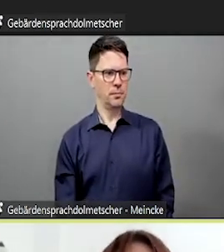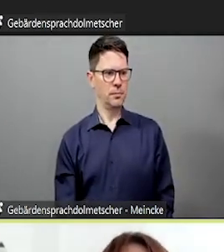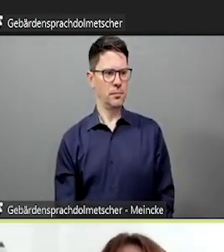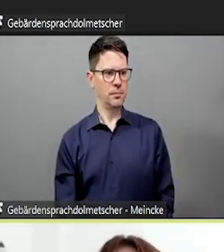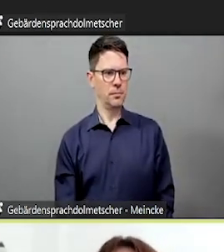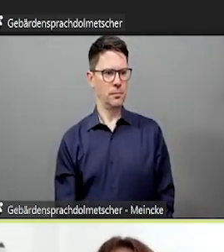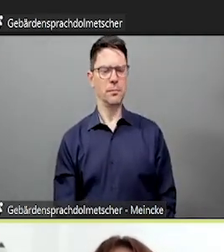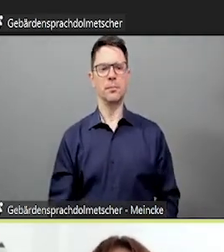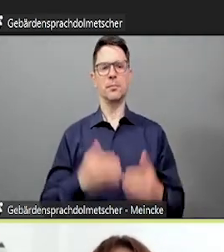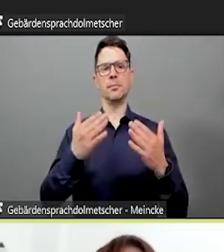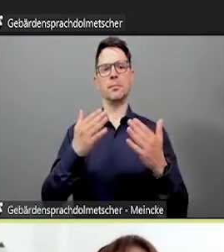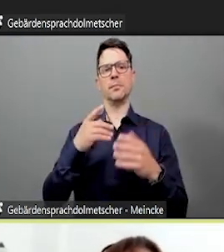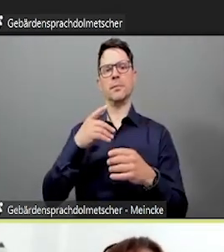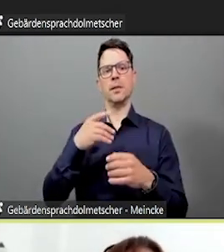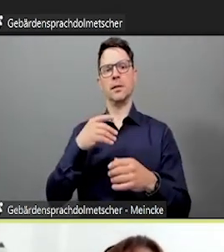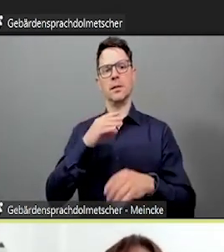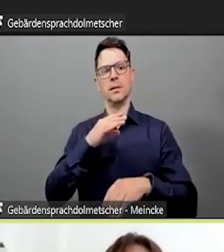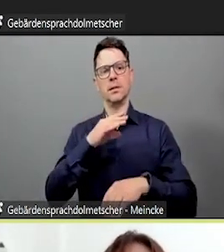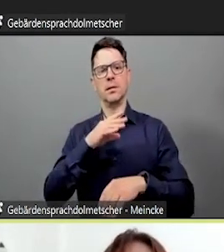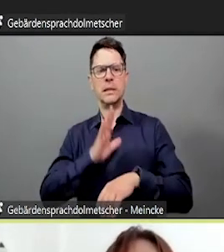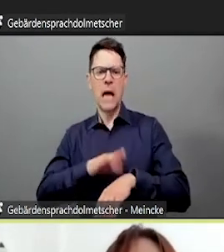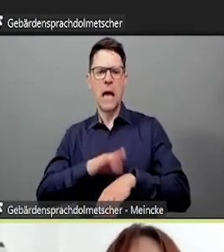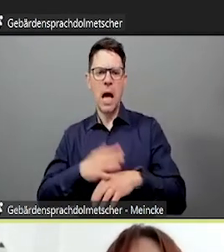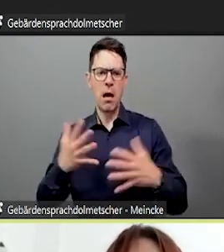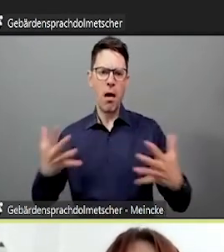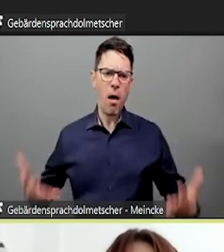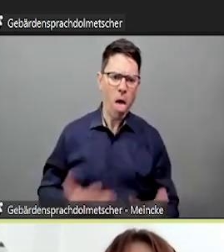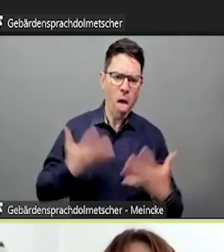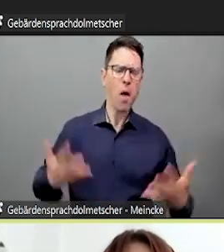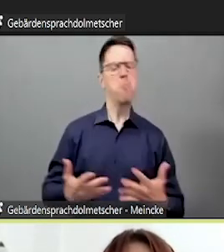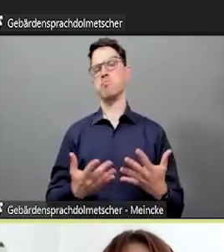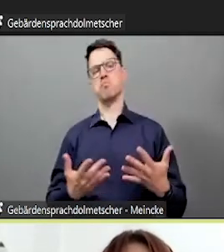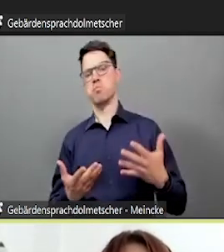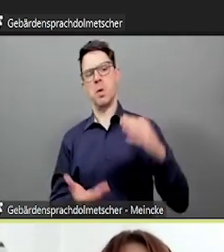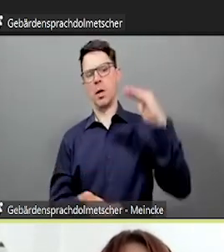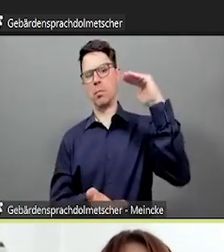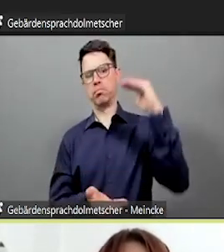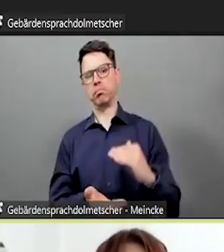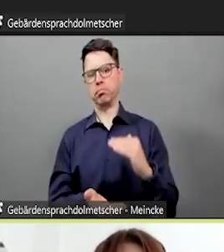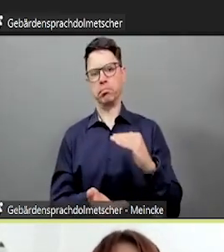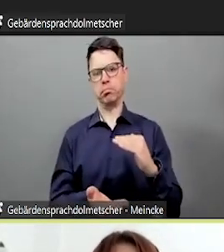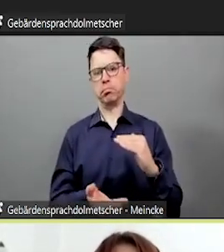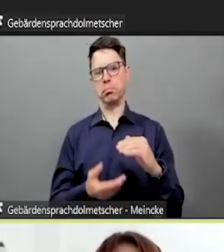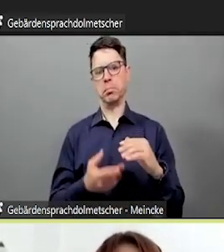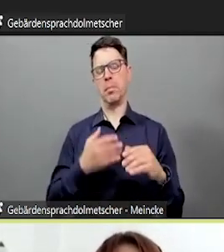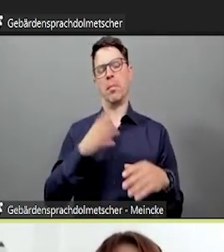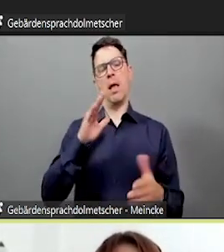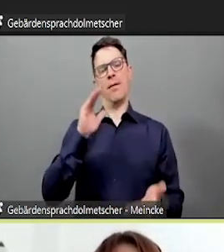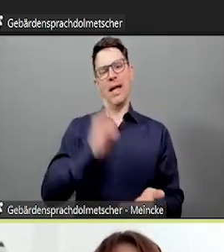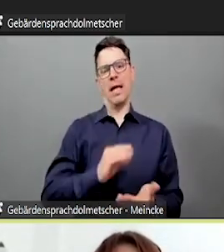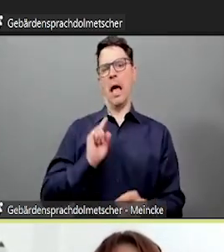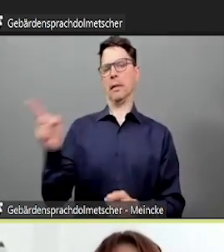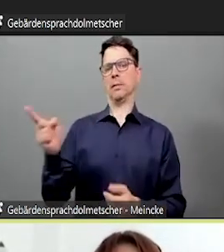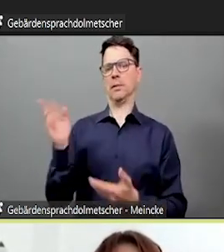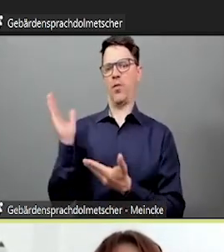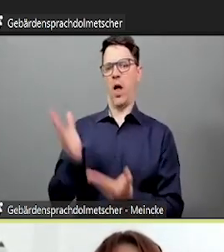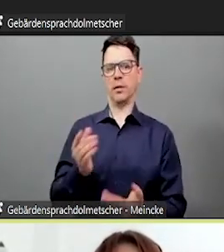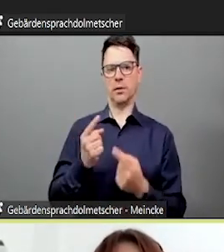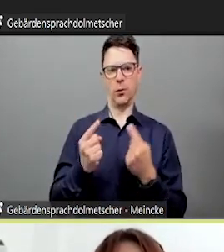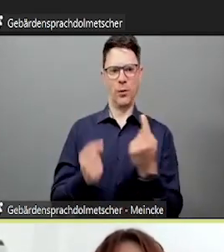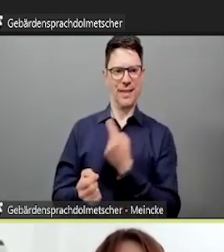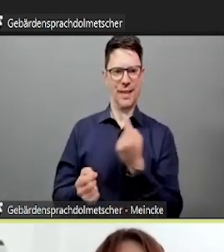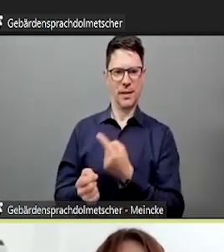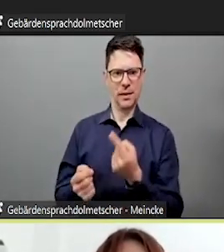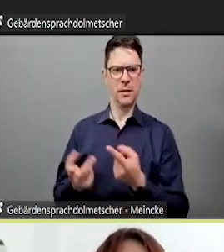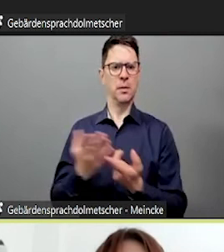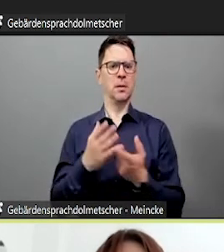So, das werden wir jetzt, glaube ich, nicht ausprobieren können, weil es zu lange dauert, aber ich möchte es Ihnen zumindest vorgestellt haben und Sie können das ja per Link sich